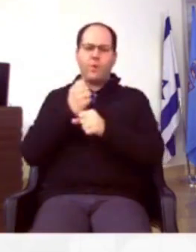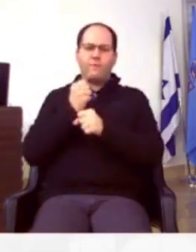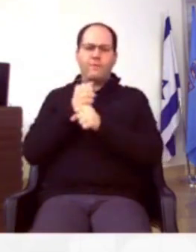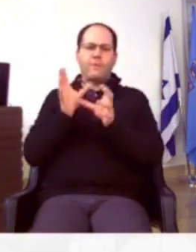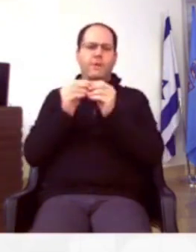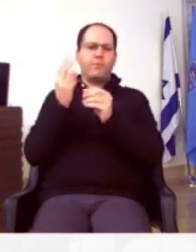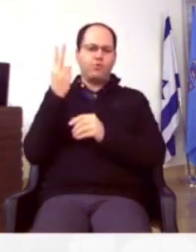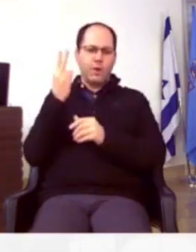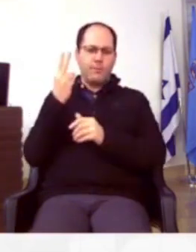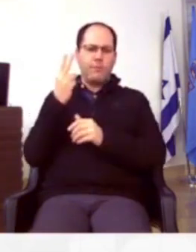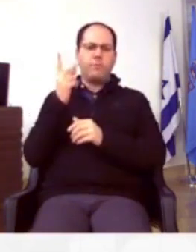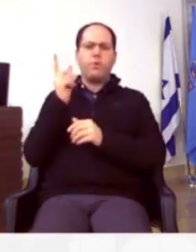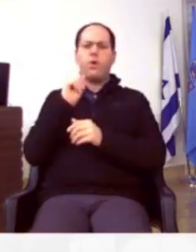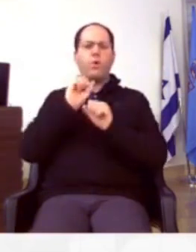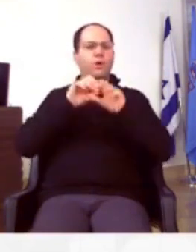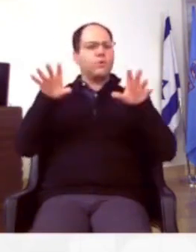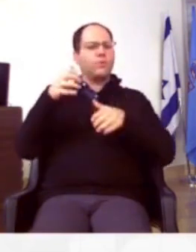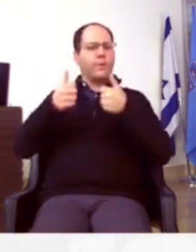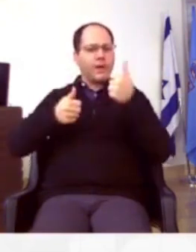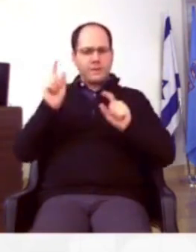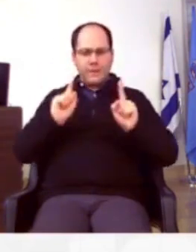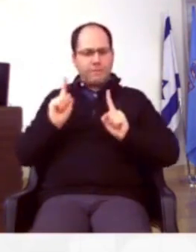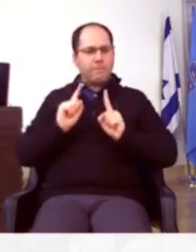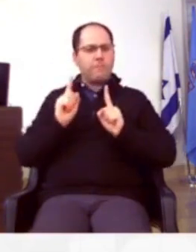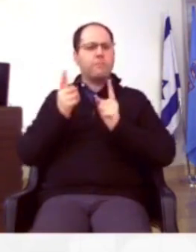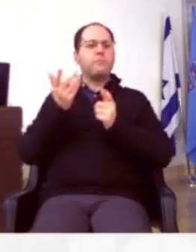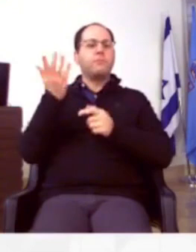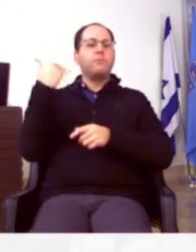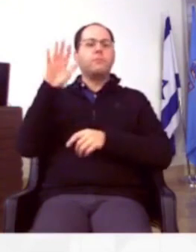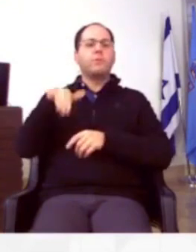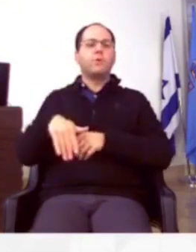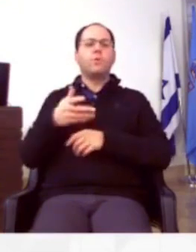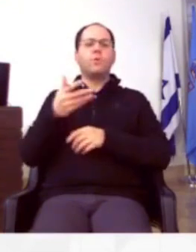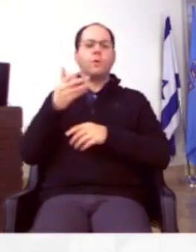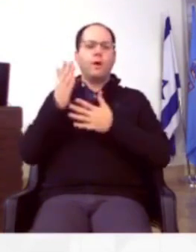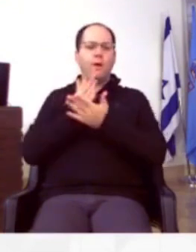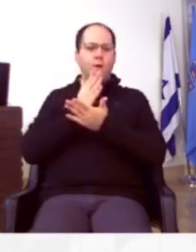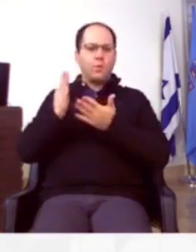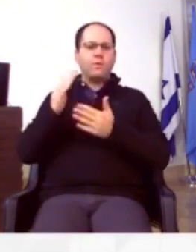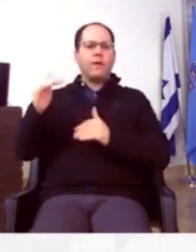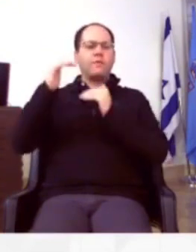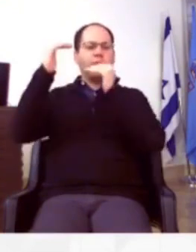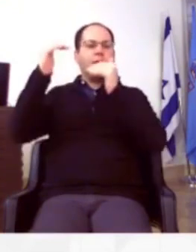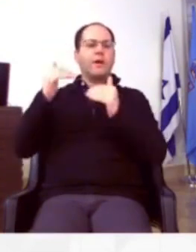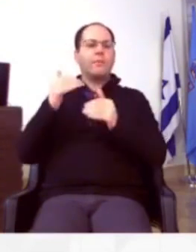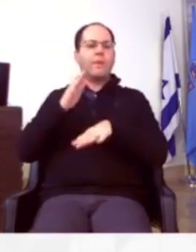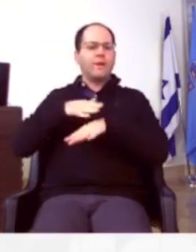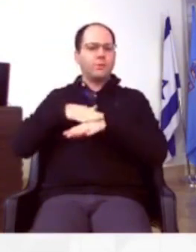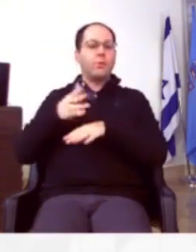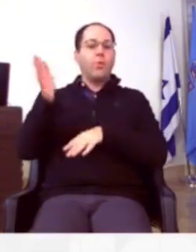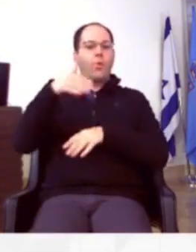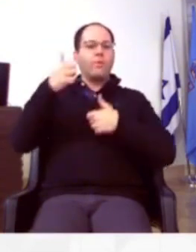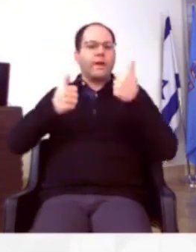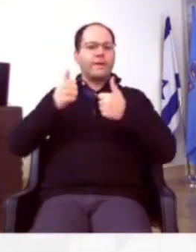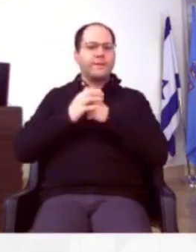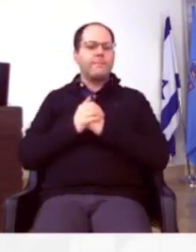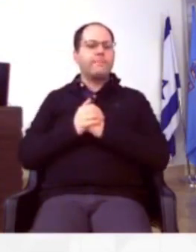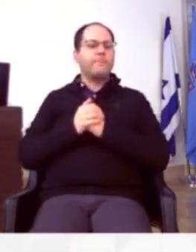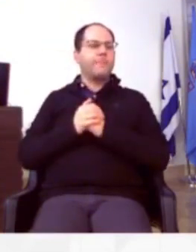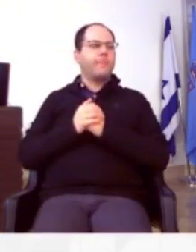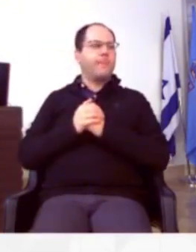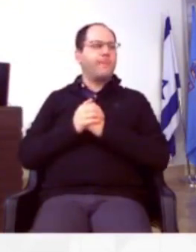כרגע הם עובדים רק עם שניים, לא יצאו מכרזים, היו גם החלטות של הדרגים המקצועיים, שצריך להוציא עוד מכרזים,